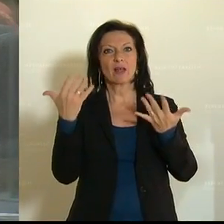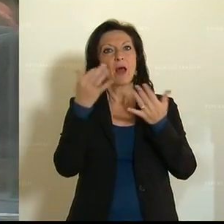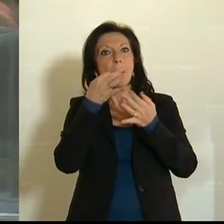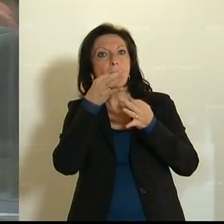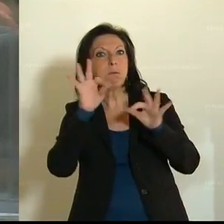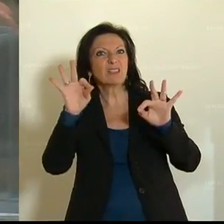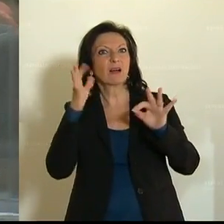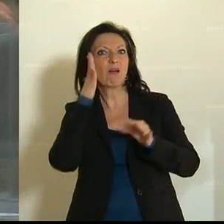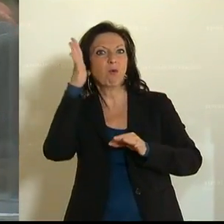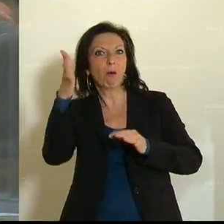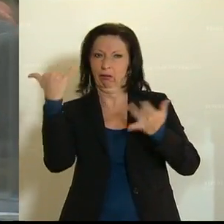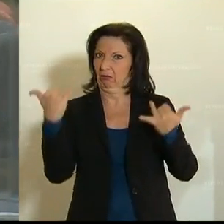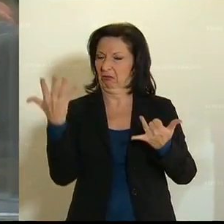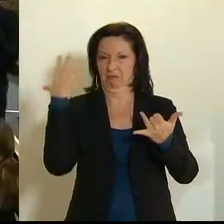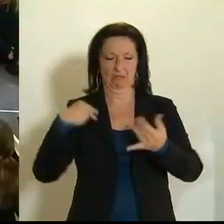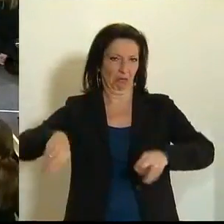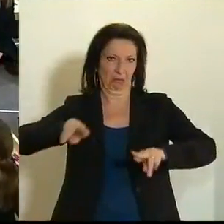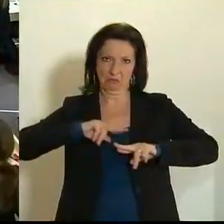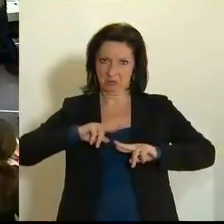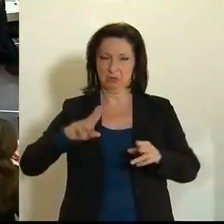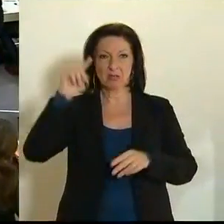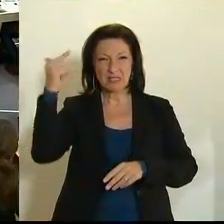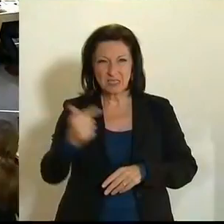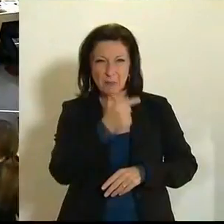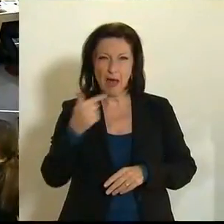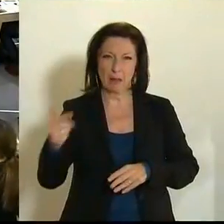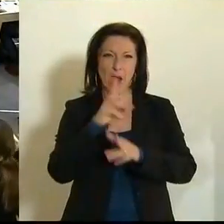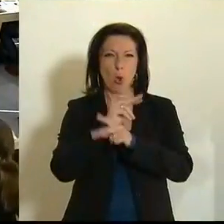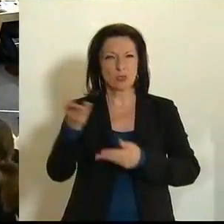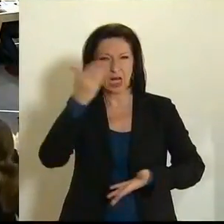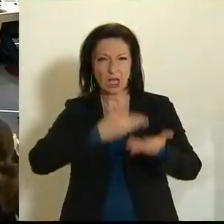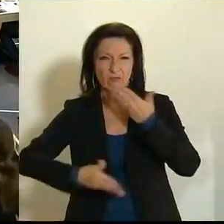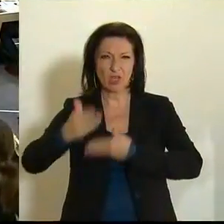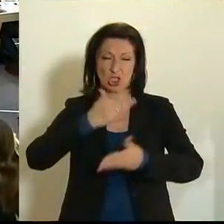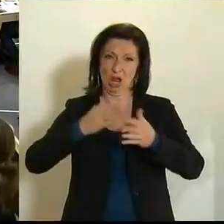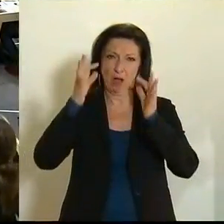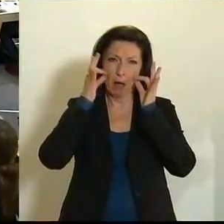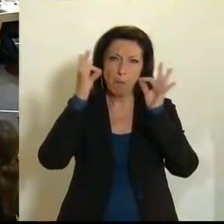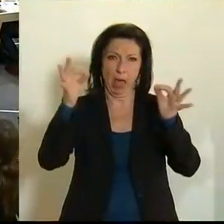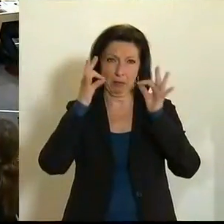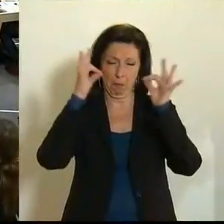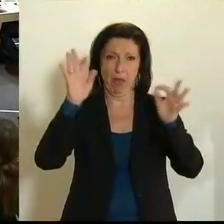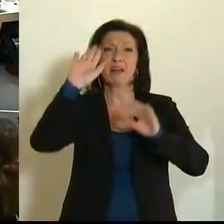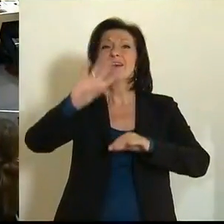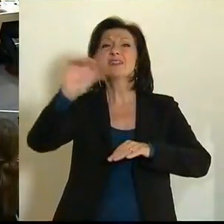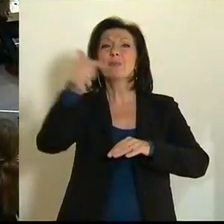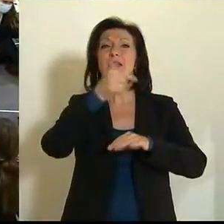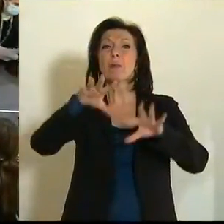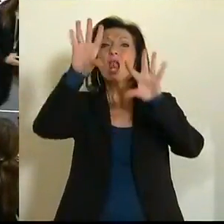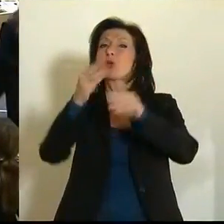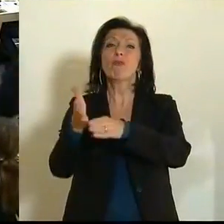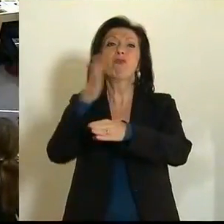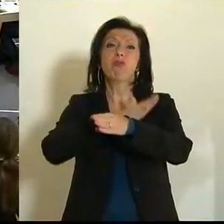Die zweite Pleite und Kündigungswelle der heimischen Wirtschaft, die hat schon begonnen, bevor der zweite Lockdown